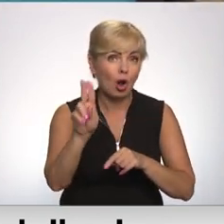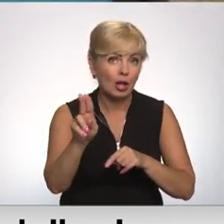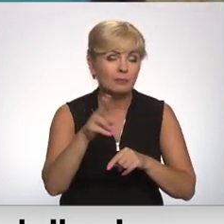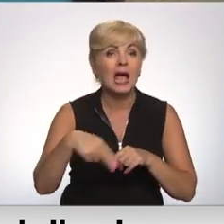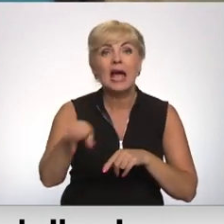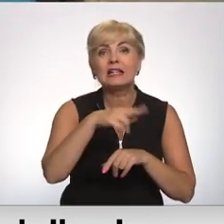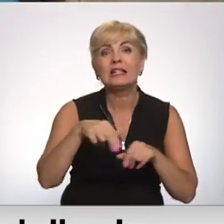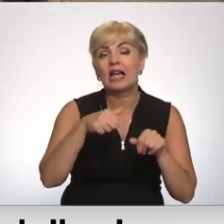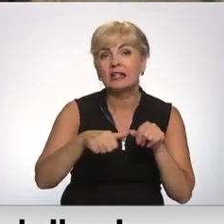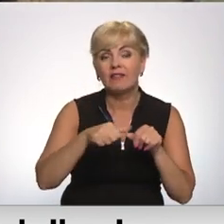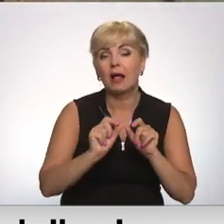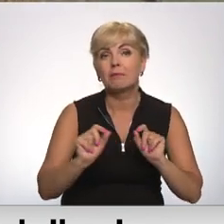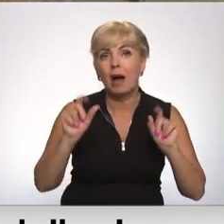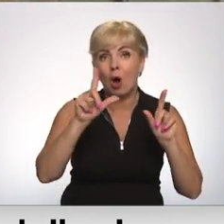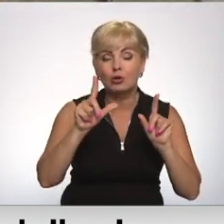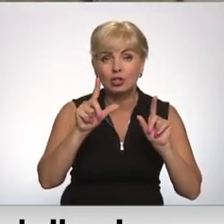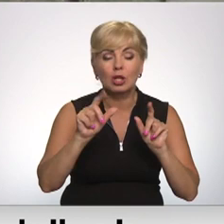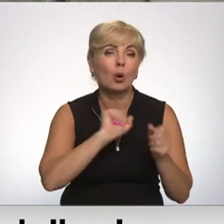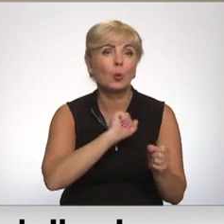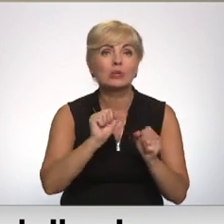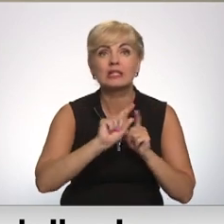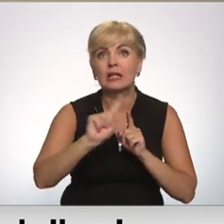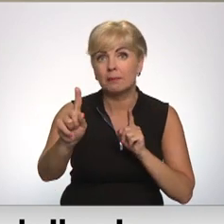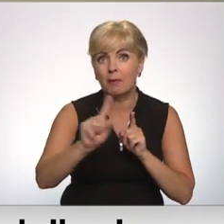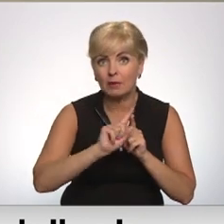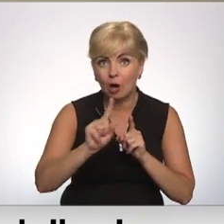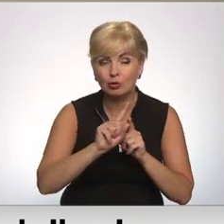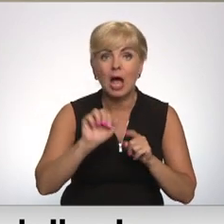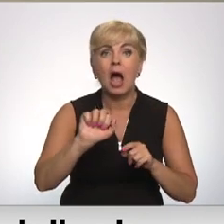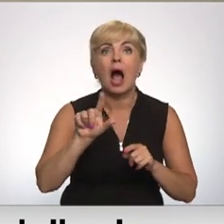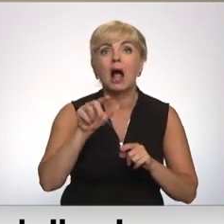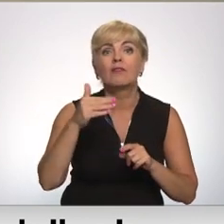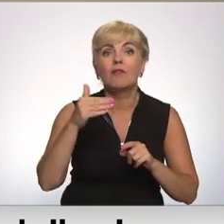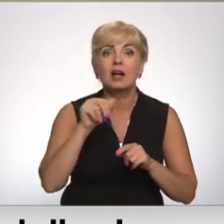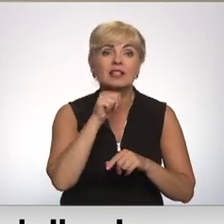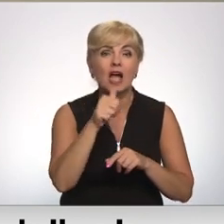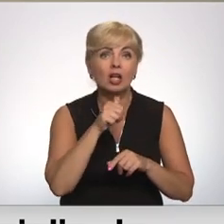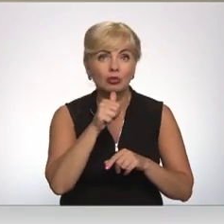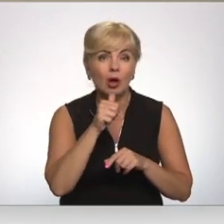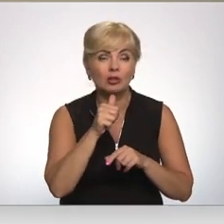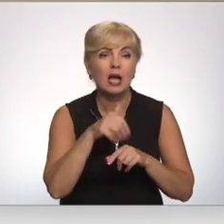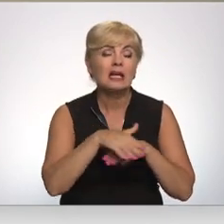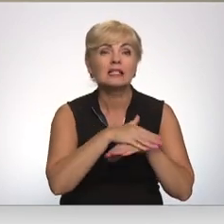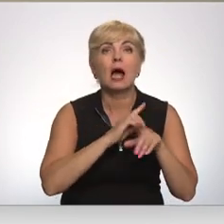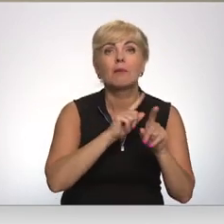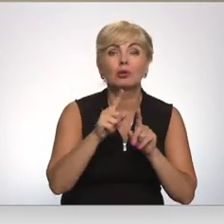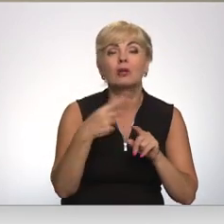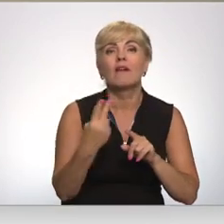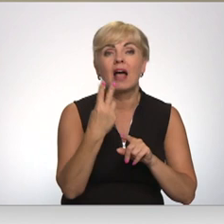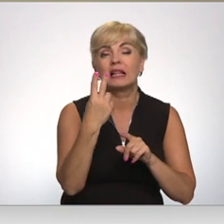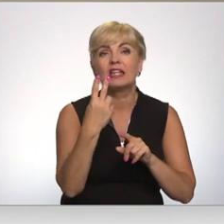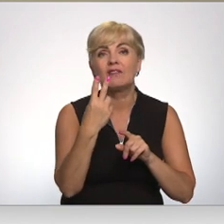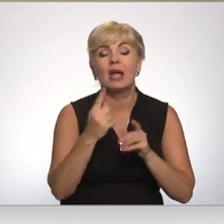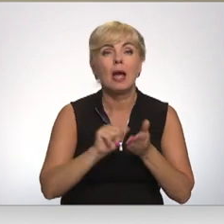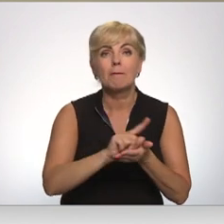dzinēji, tiks paaugstināta kustības intensitāte. Sākot no alfas, zaļinam šo sabiedisko transportu un vēl divi maršruti